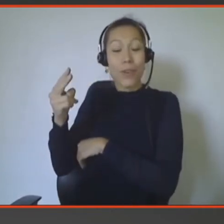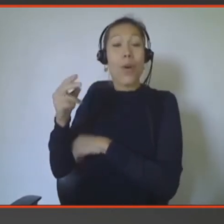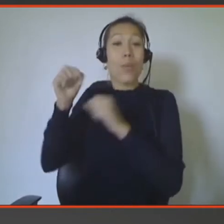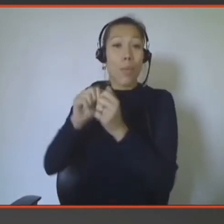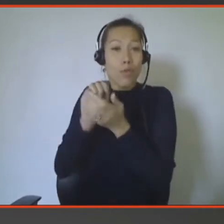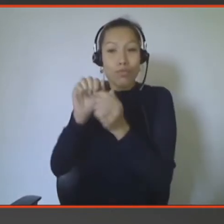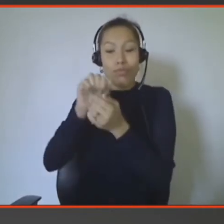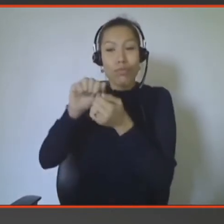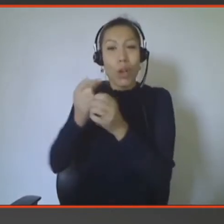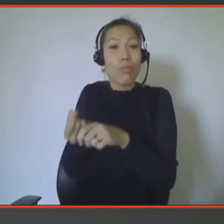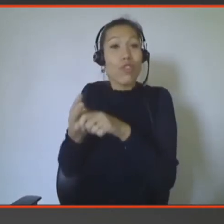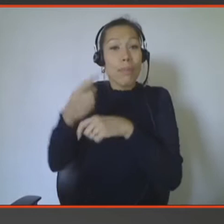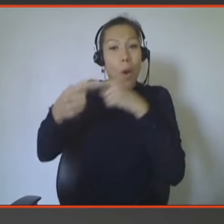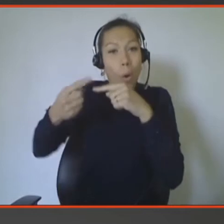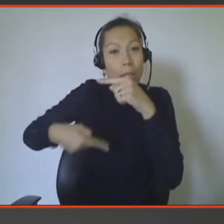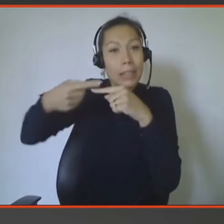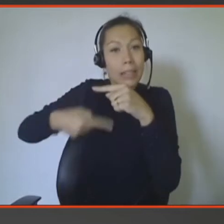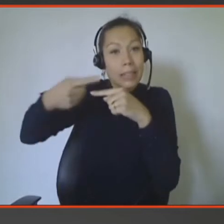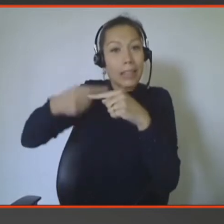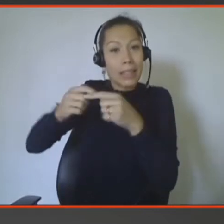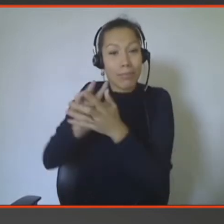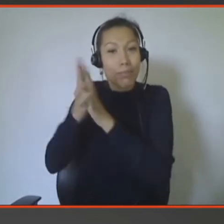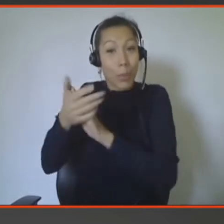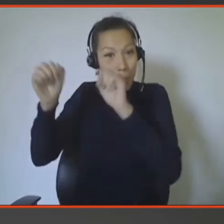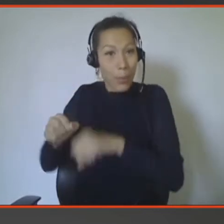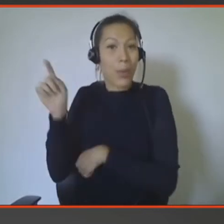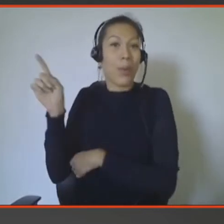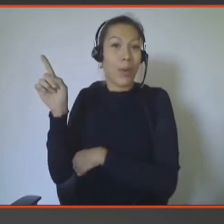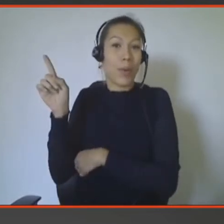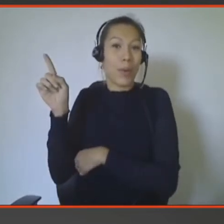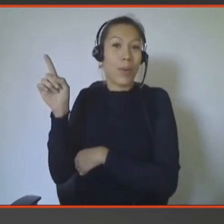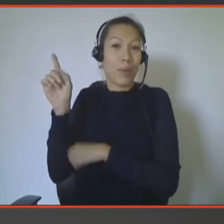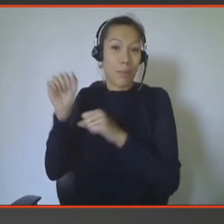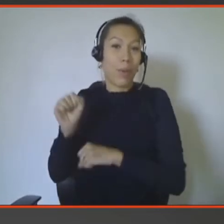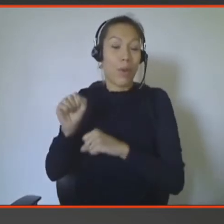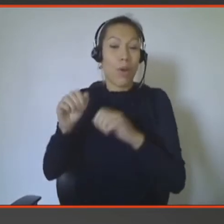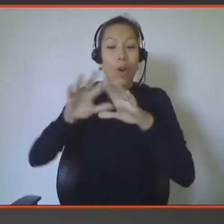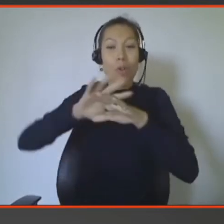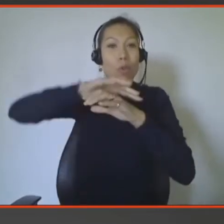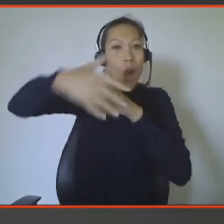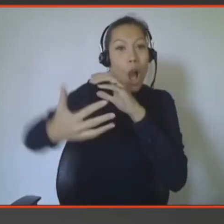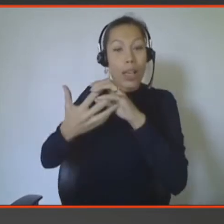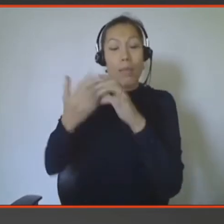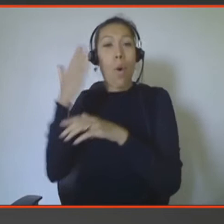rigolo pour tout ce qui est régime mais on peut changer la coque et choisir n'importe quel animal.